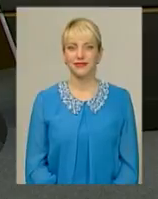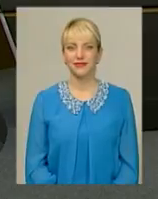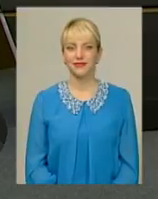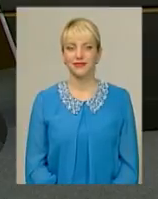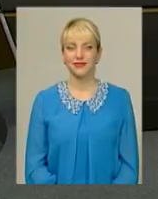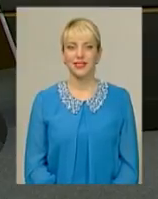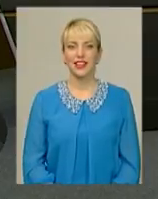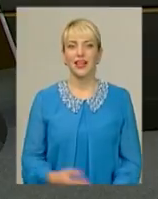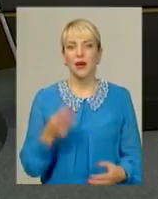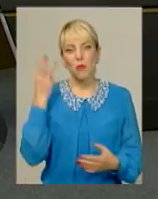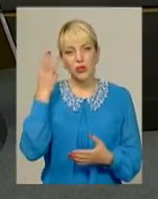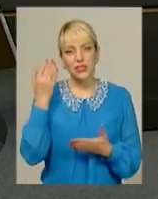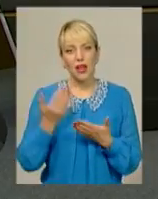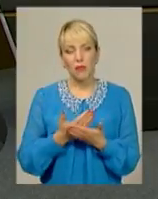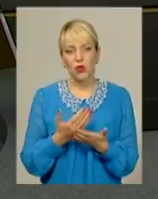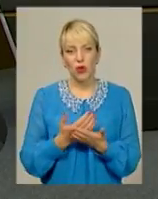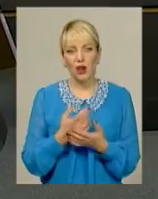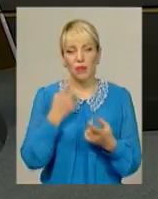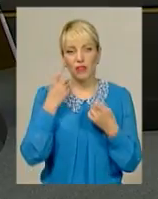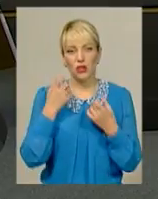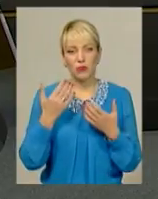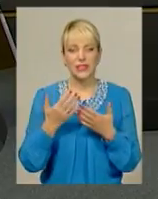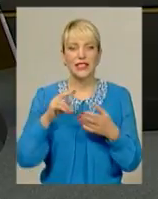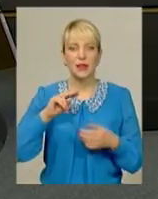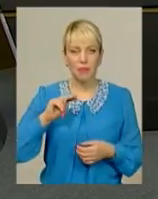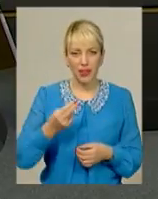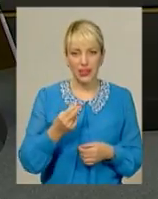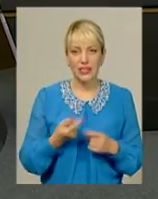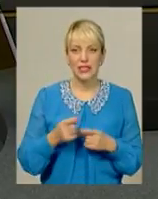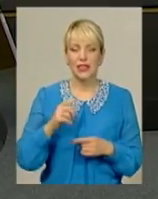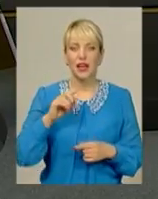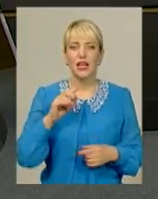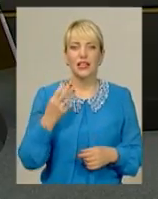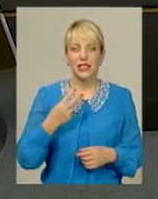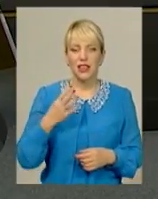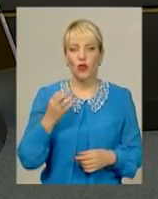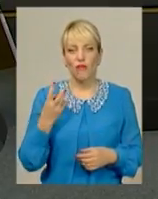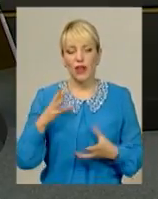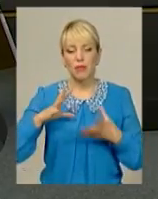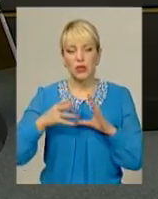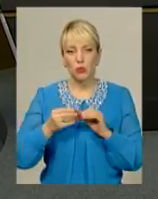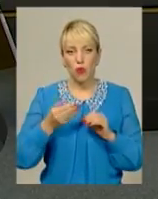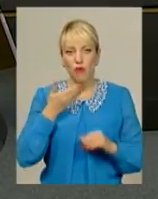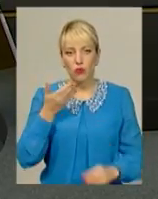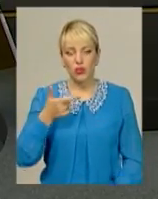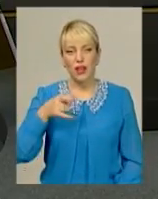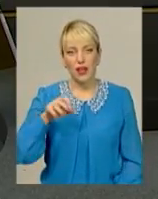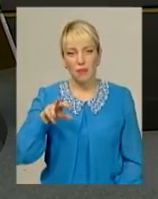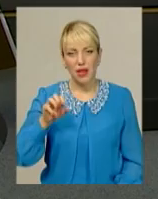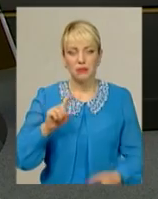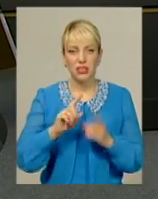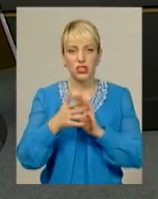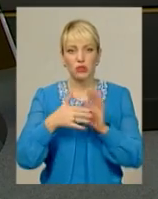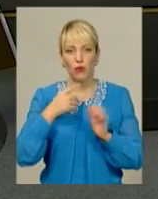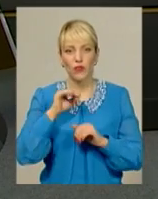В ефірі «Подільська панорама» інформаційну картину п'ятниці 30 вересня підсумовують Анна Герман та Оксана Фіновська. Вітаю